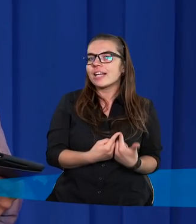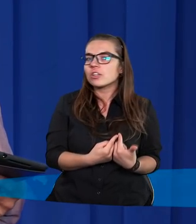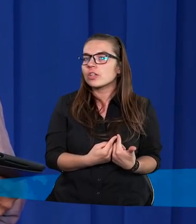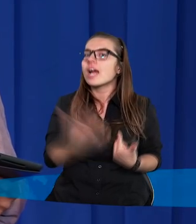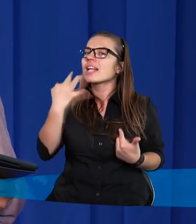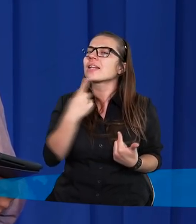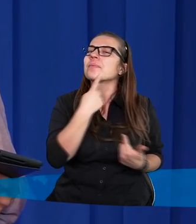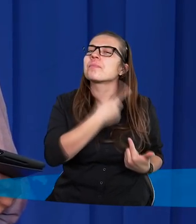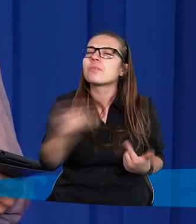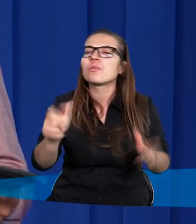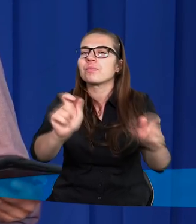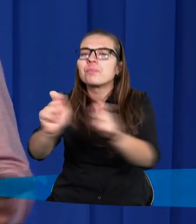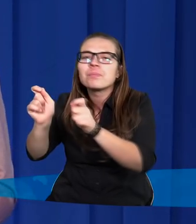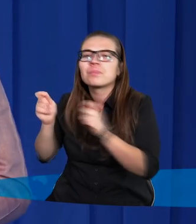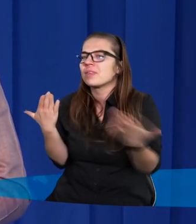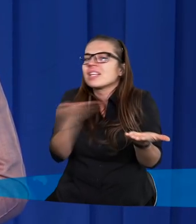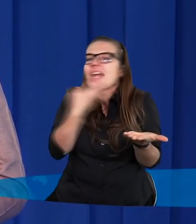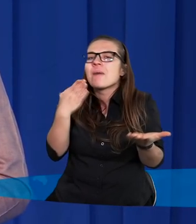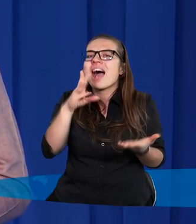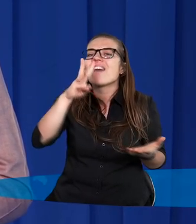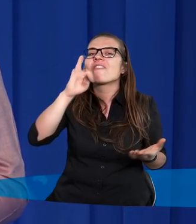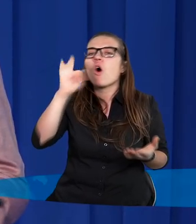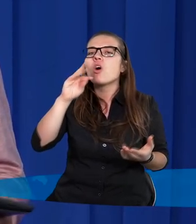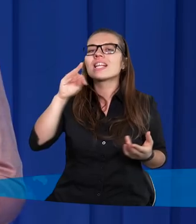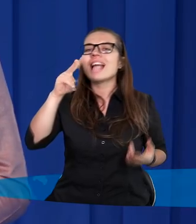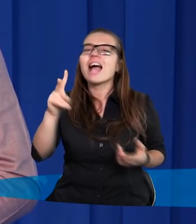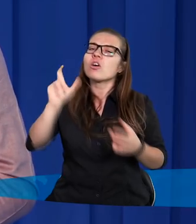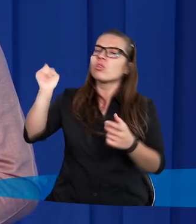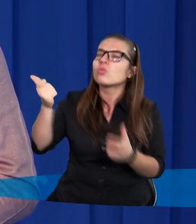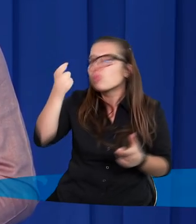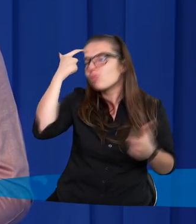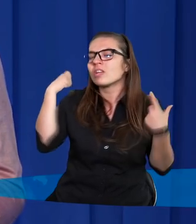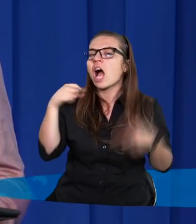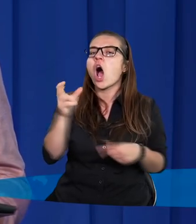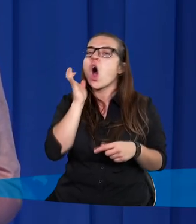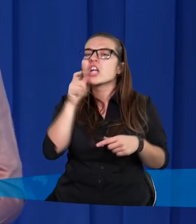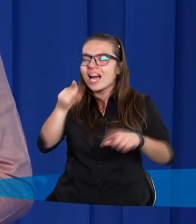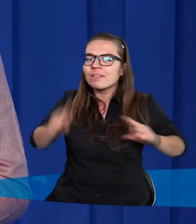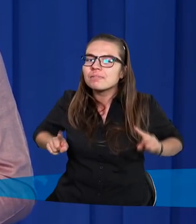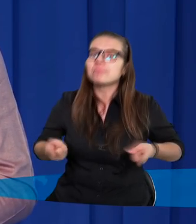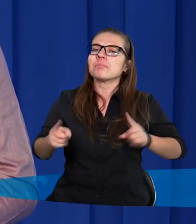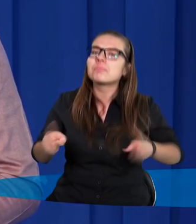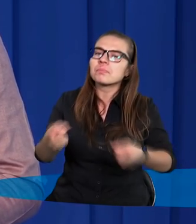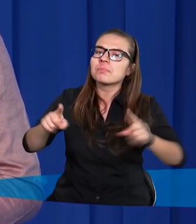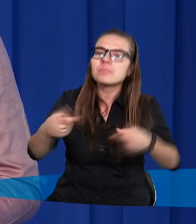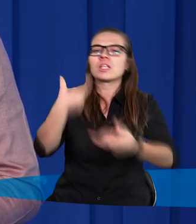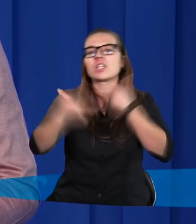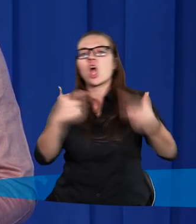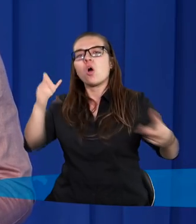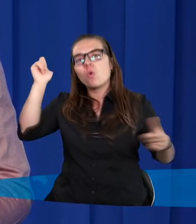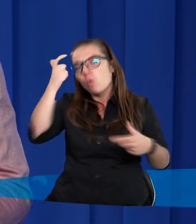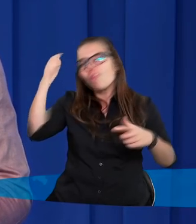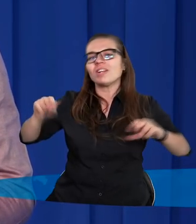powiedzieć, że niestety nie mamy dzisiaj Wojtka z nami. Wojtka, który jest inicjatorem tych spotkań i zawsze był